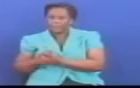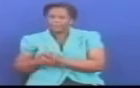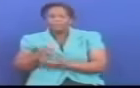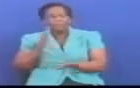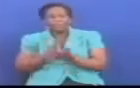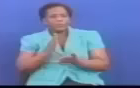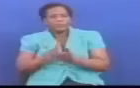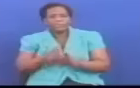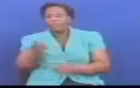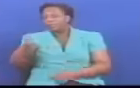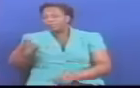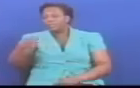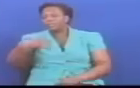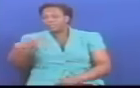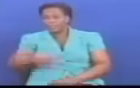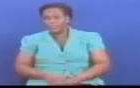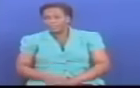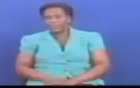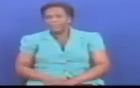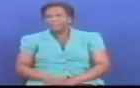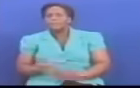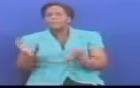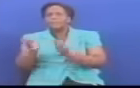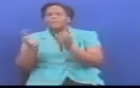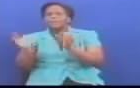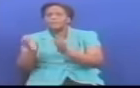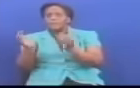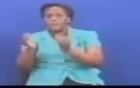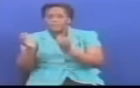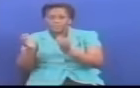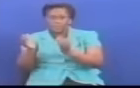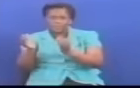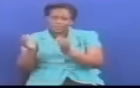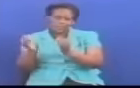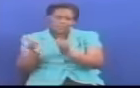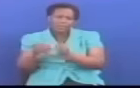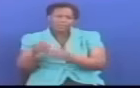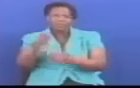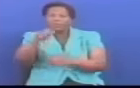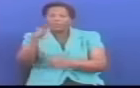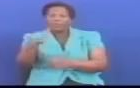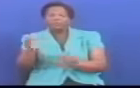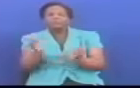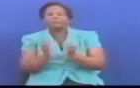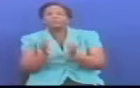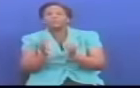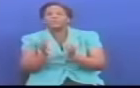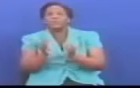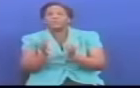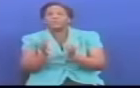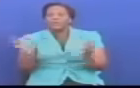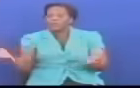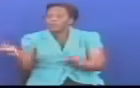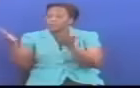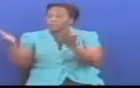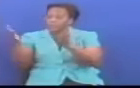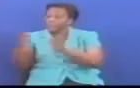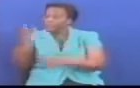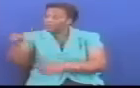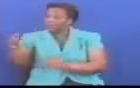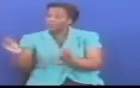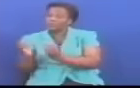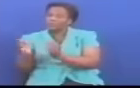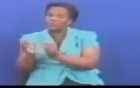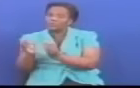wakilisho wanainchi tumekua tukifanya hivyo Lakini mwishimi wa mwenye kiti Sisi kama wakilisho wanainchi